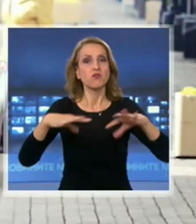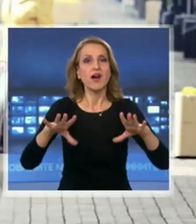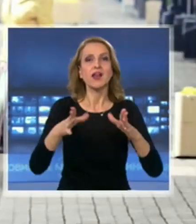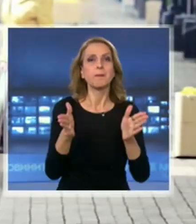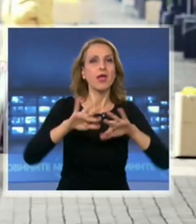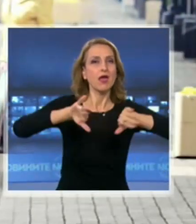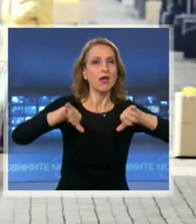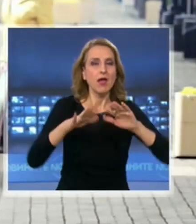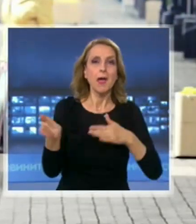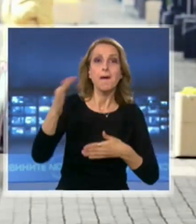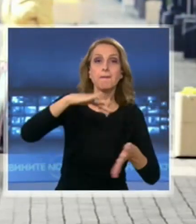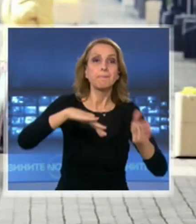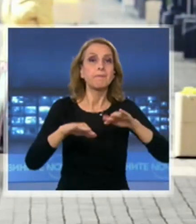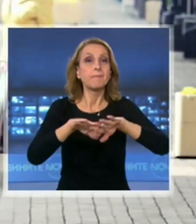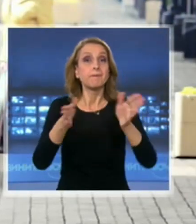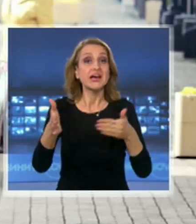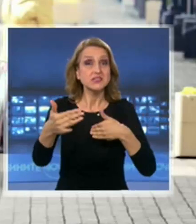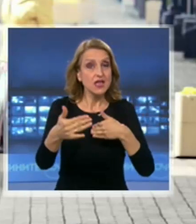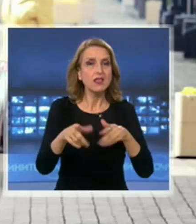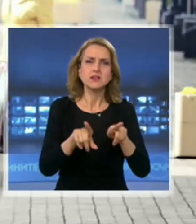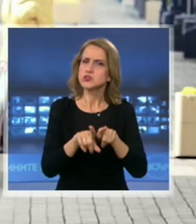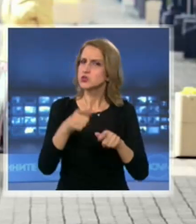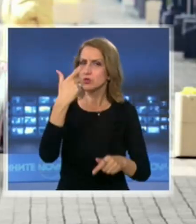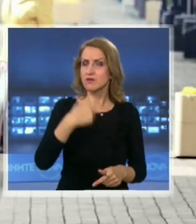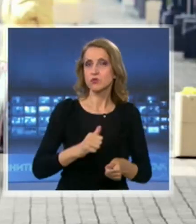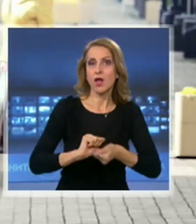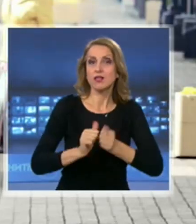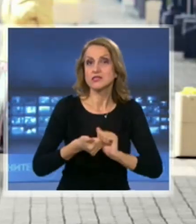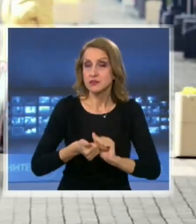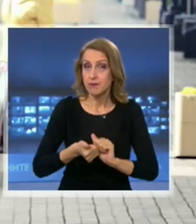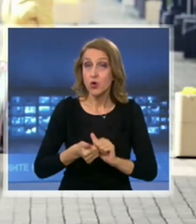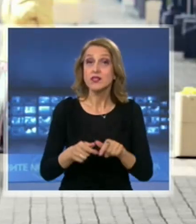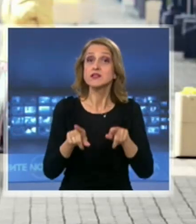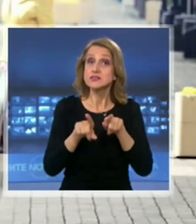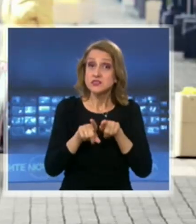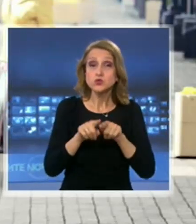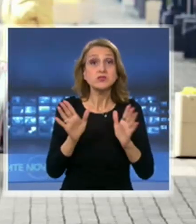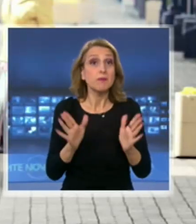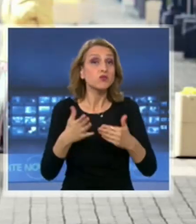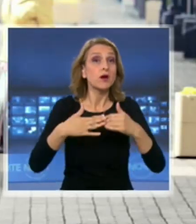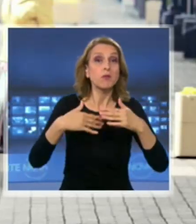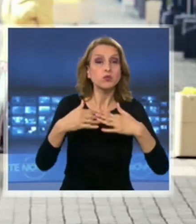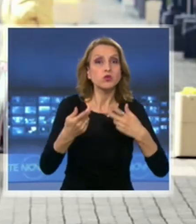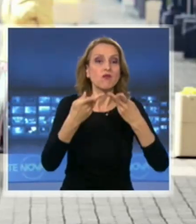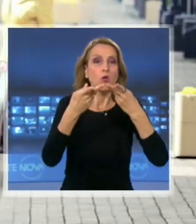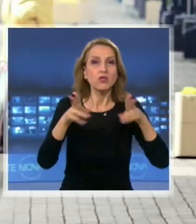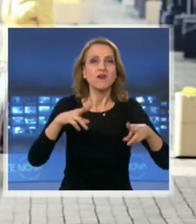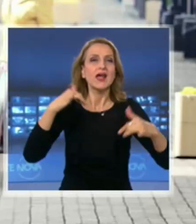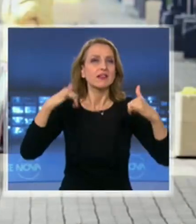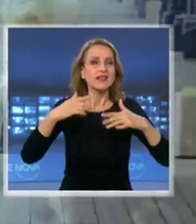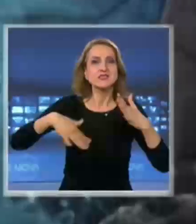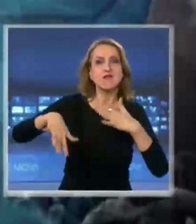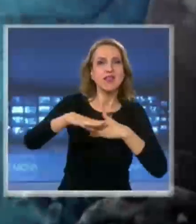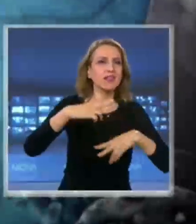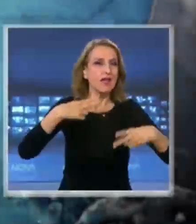както и разрешение за практикуване на индивидуални спортове. Започва и подготовката за отваряне на заведенията на открито. Между времено